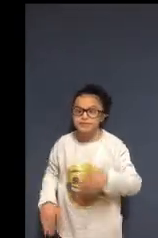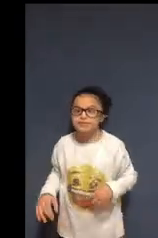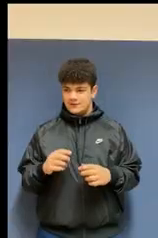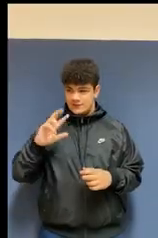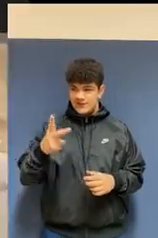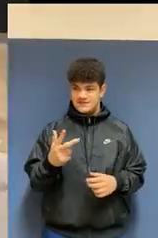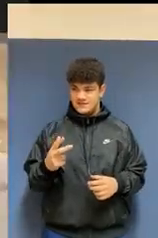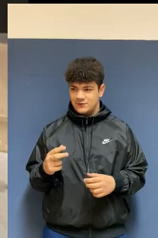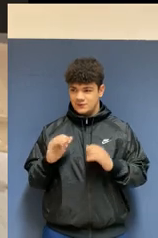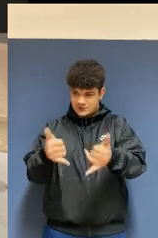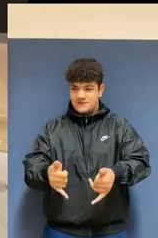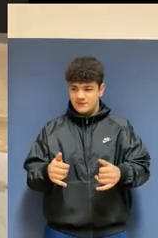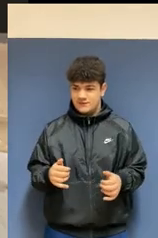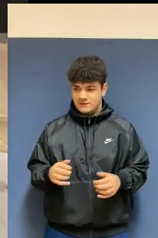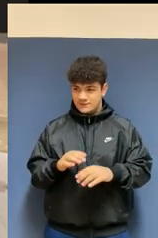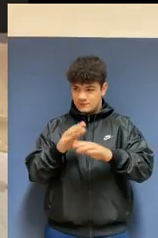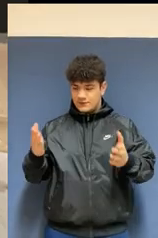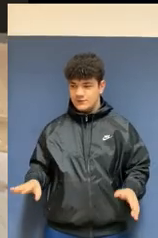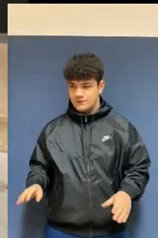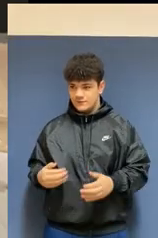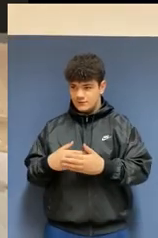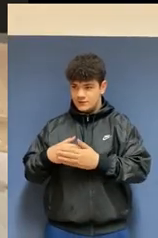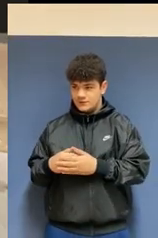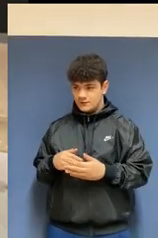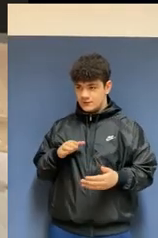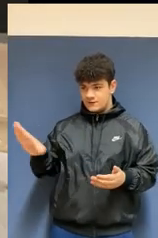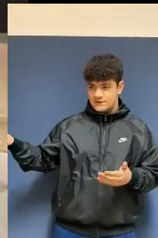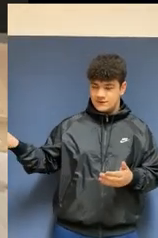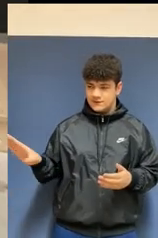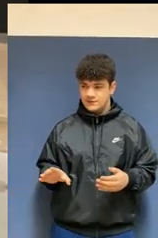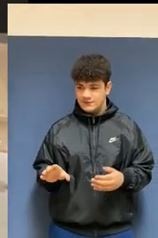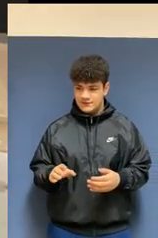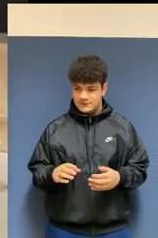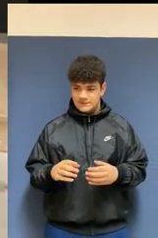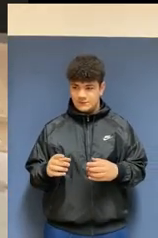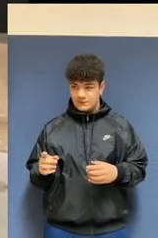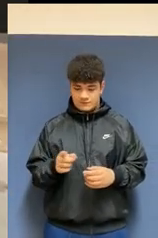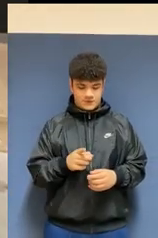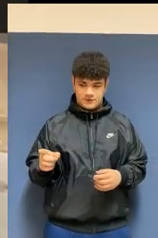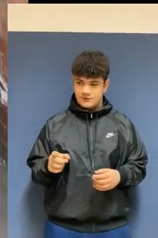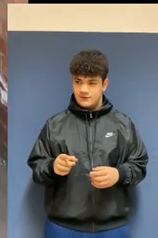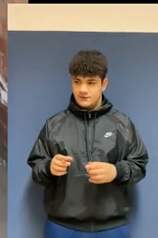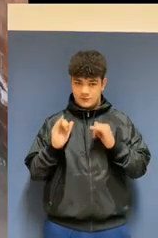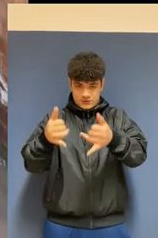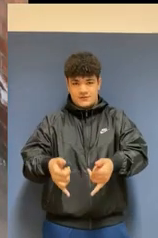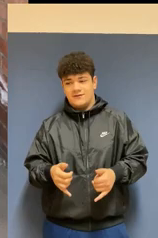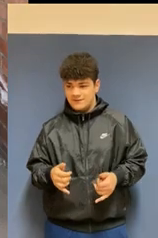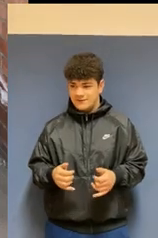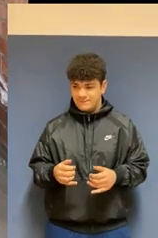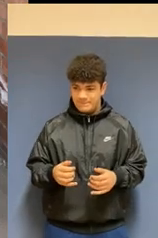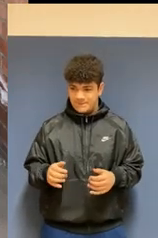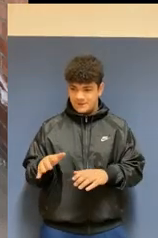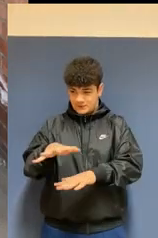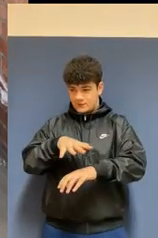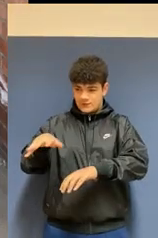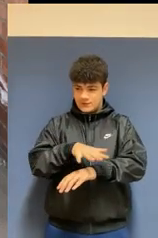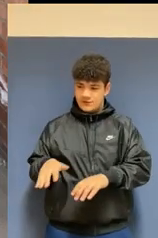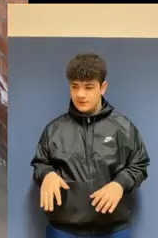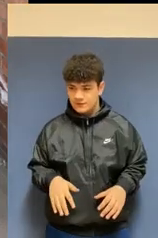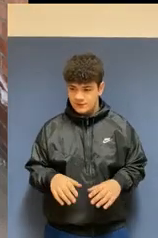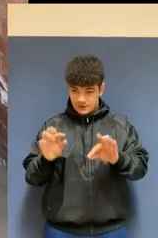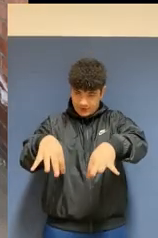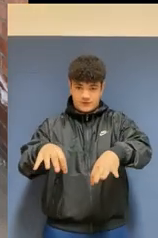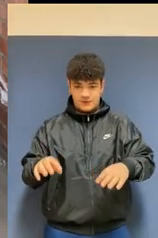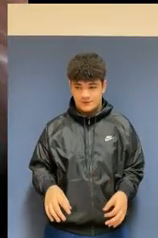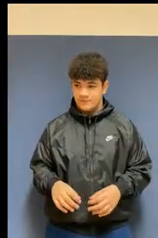raccolta. La terza è accanto al palco, che permette di arrivare nel cortile. Da questa uscita completare il giro attorno